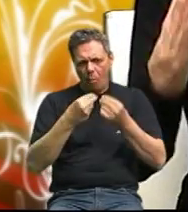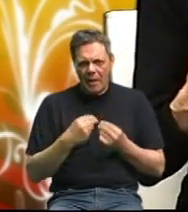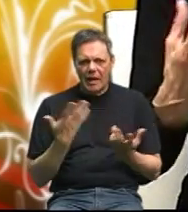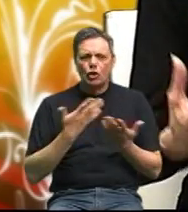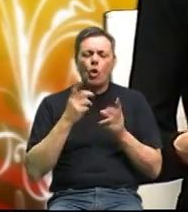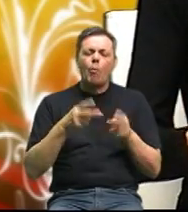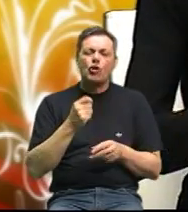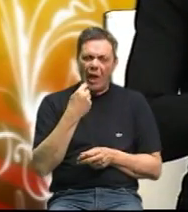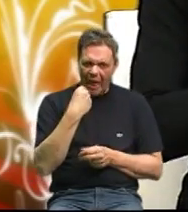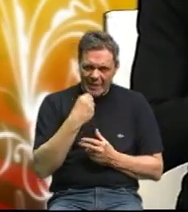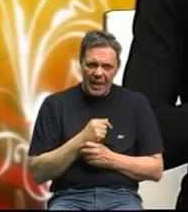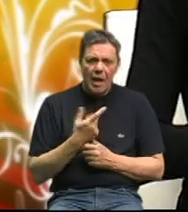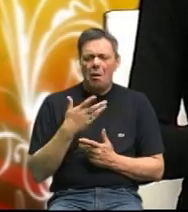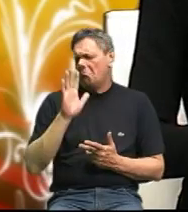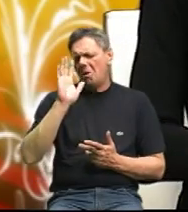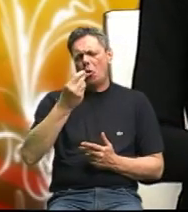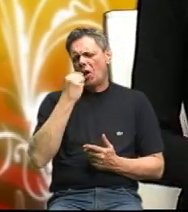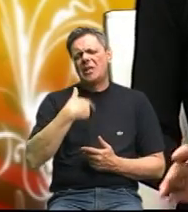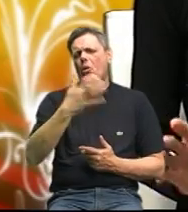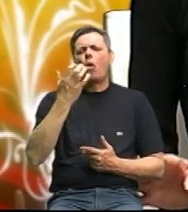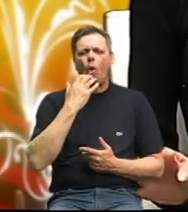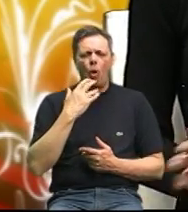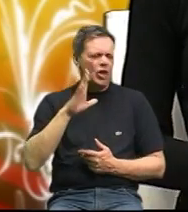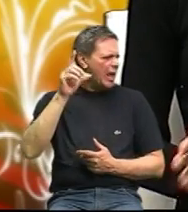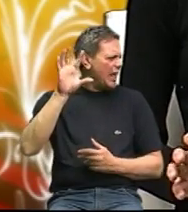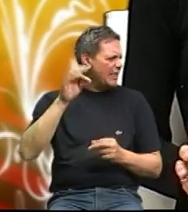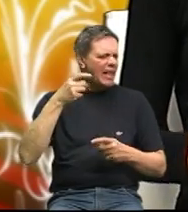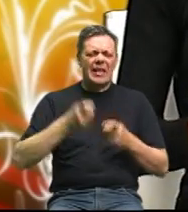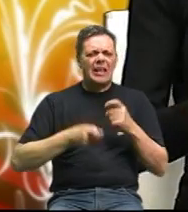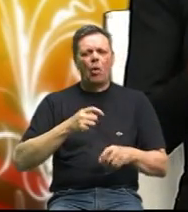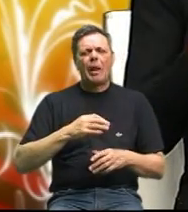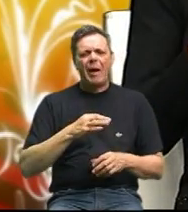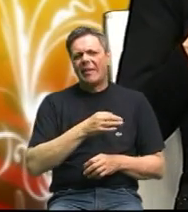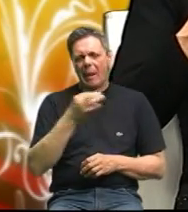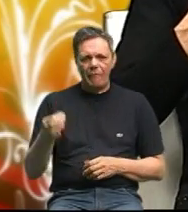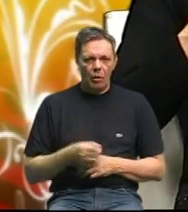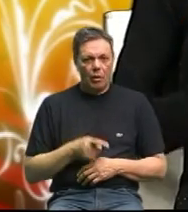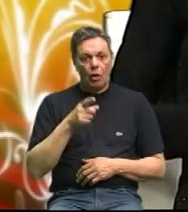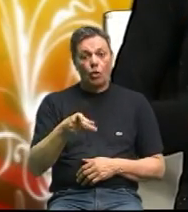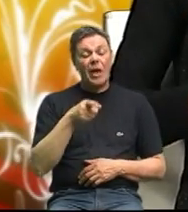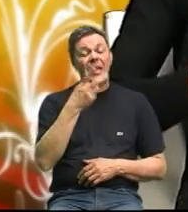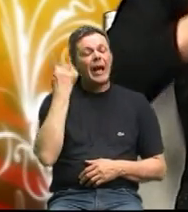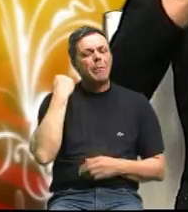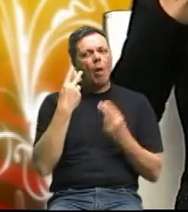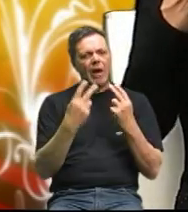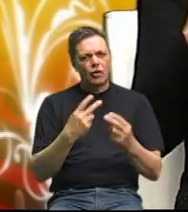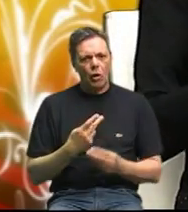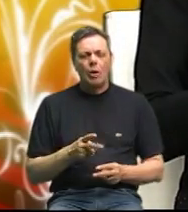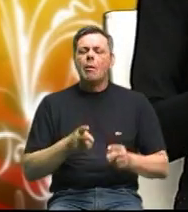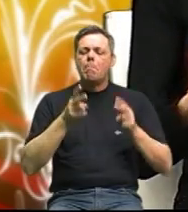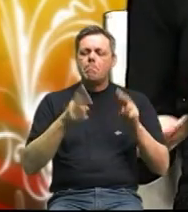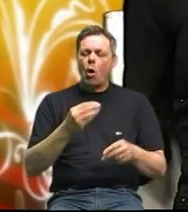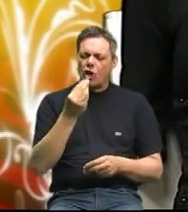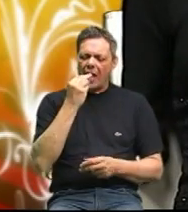što može jesti koliko hoče i deset kila dnevno koliko hoče i to za njega bilo bitno što može